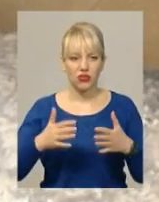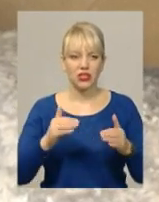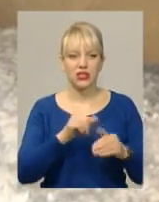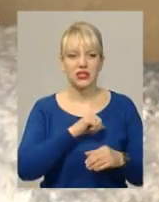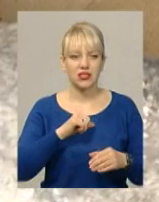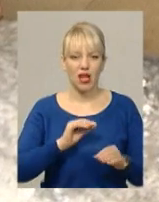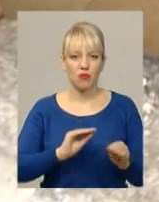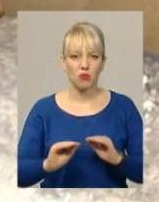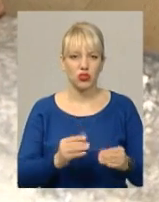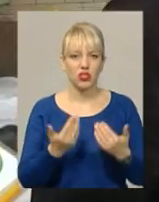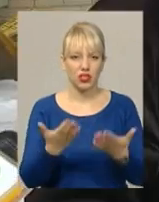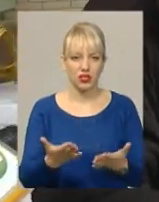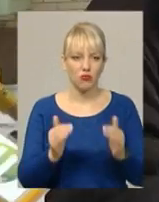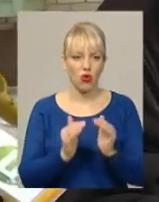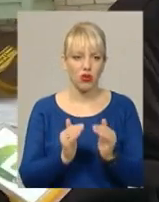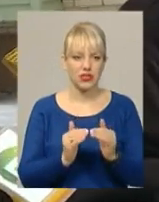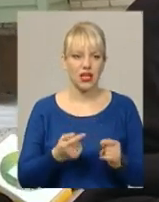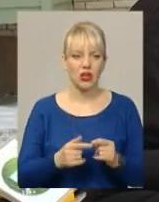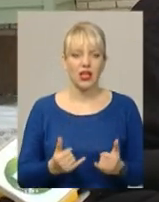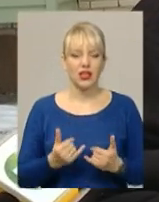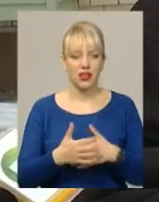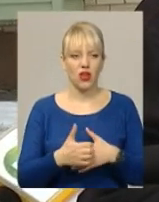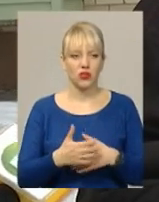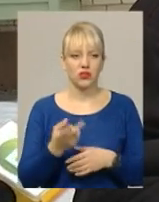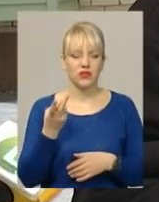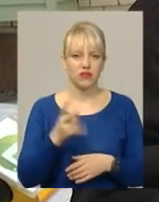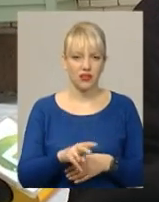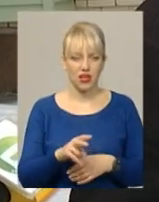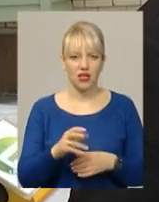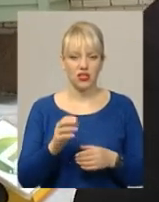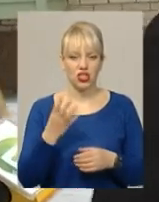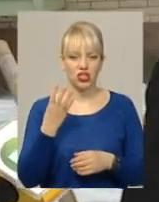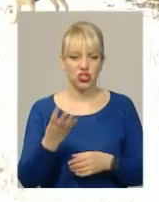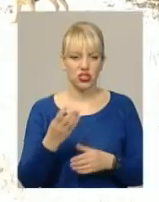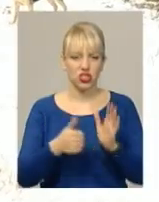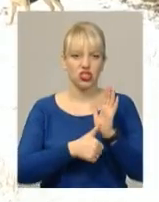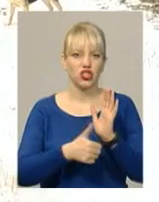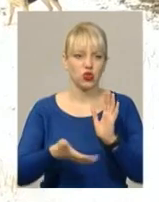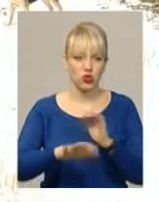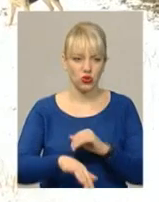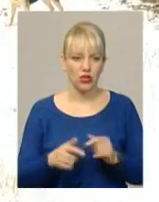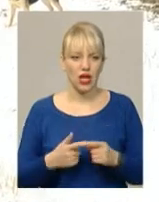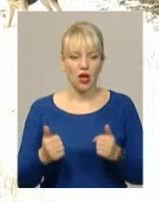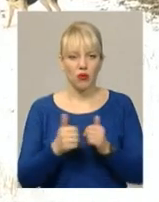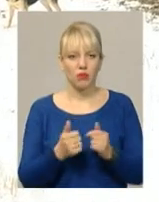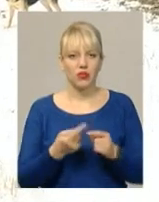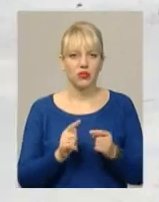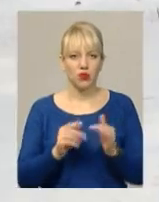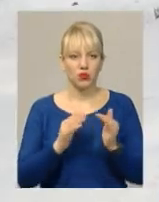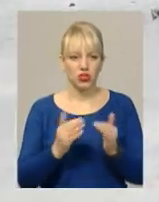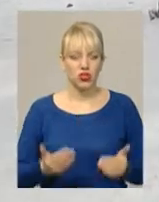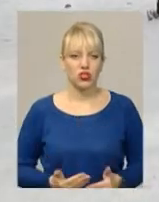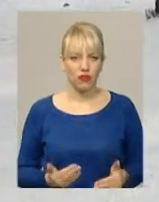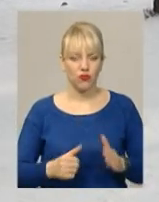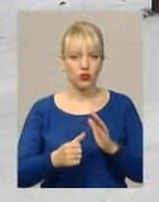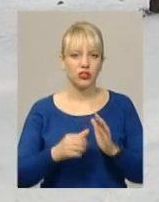самі облаштували їм оселю. Тут я котив два і шось чотири, мали шість штук. Поблизу цього будинку живе і зграє бездомних